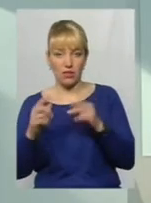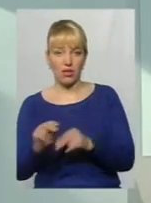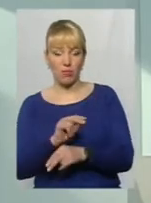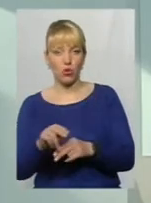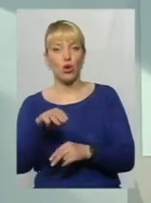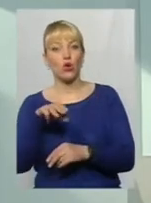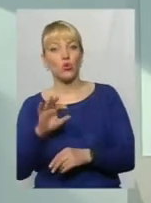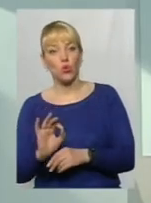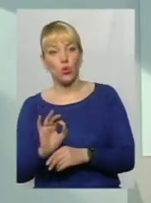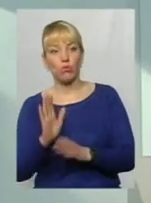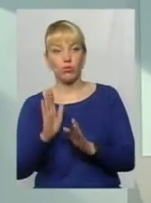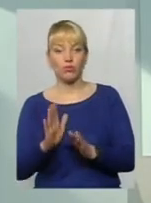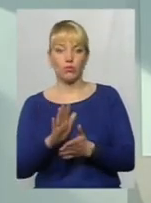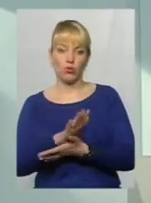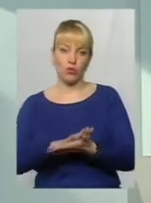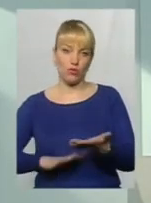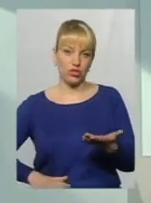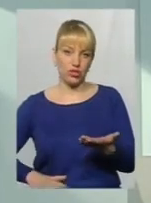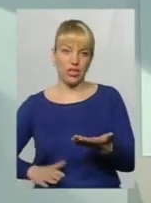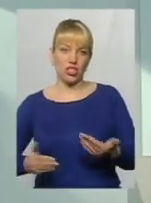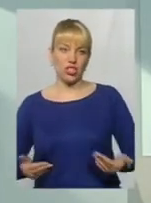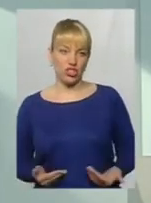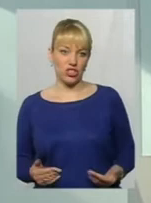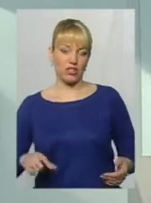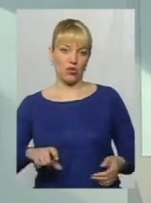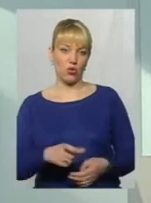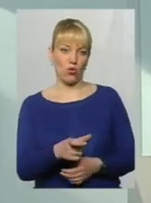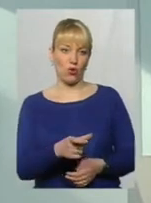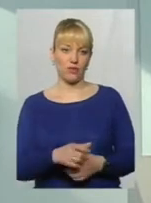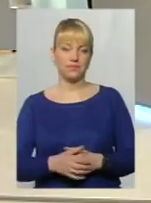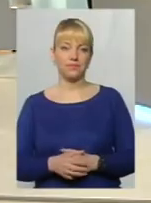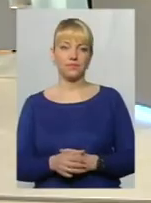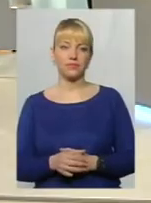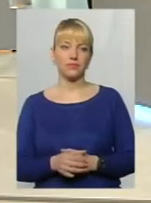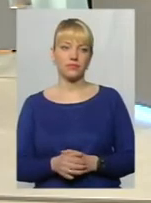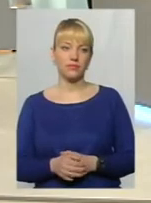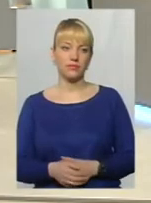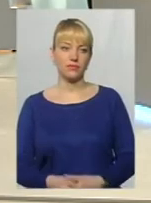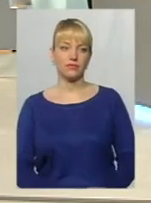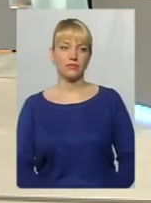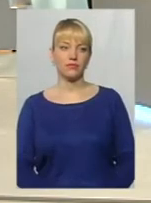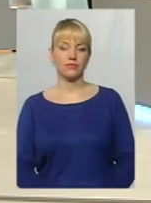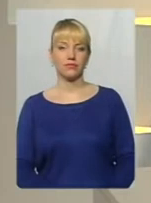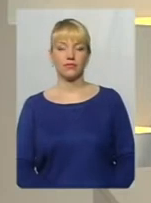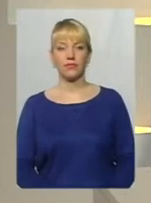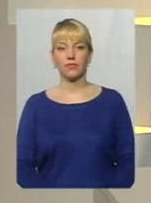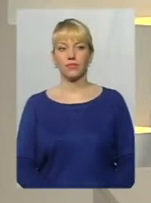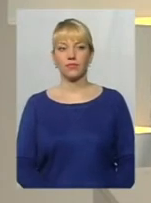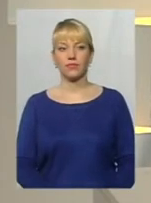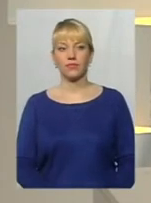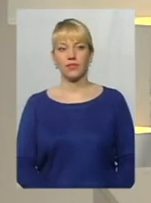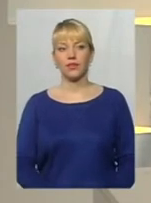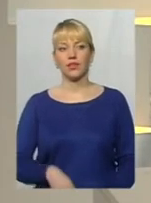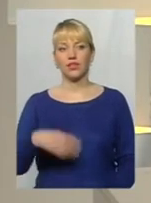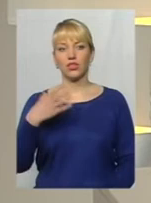відповідно, і продовжить життя дороги дані затрати. Дякую, пане Олег. Ще